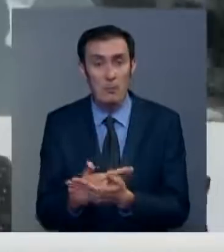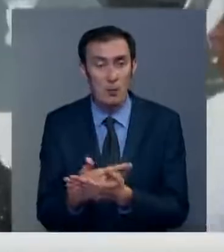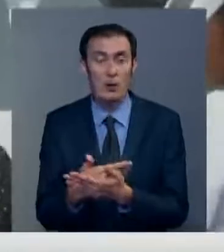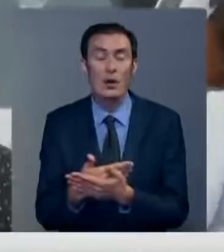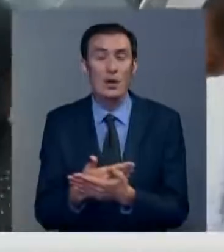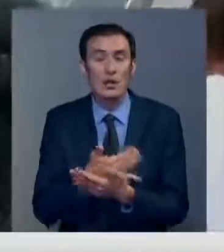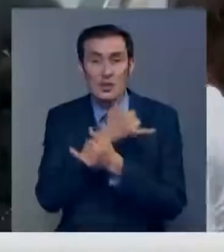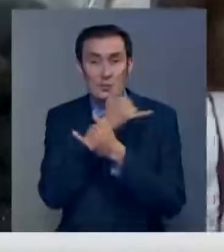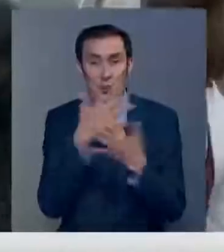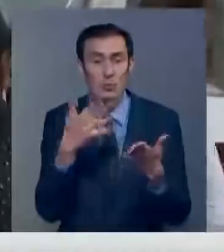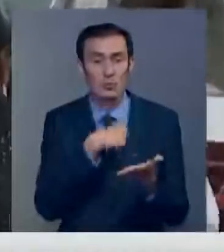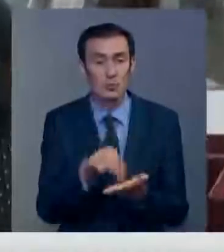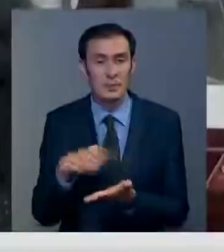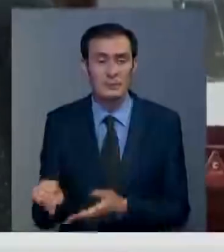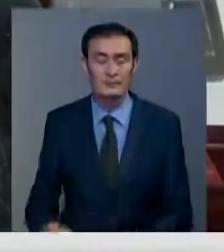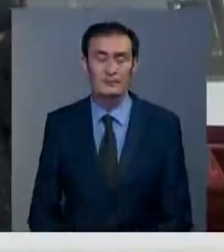непозволительной роскошью.